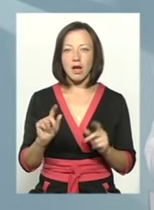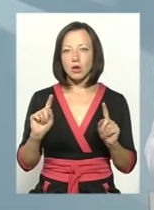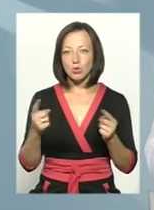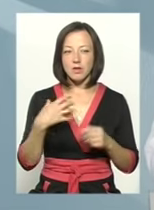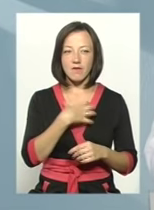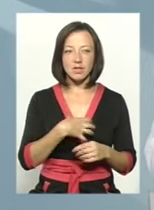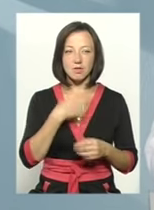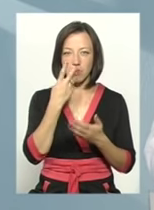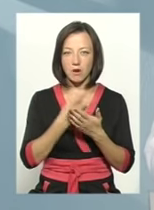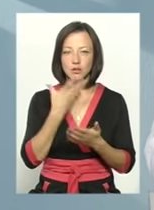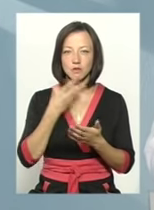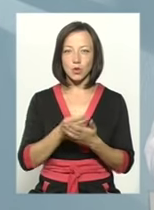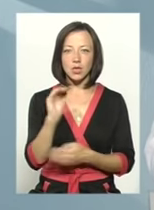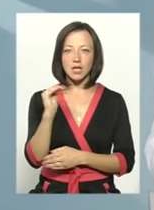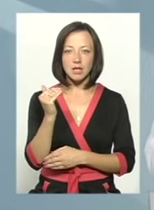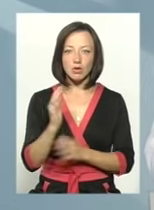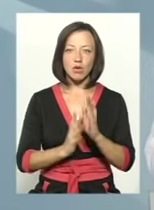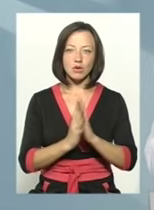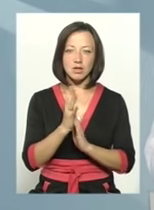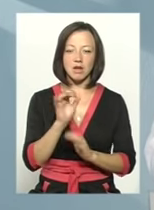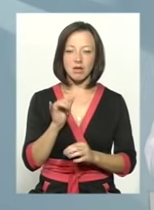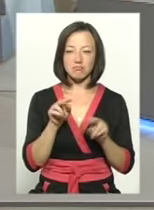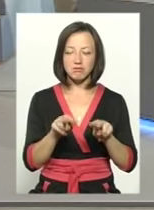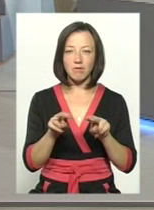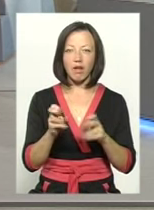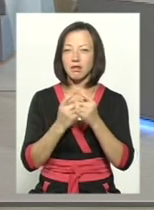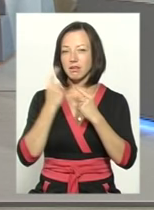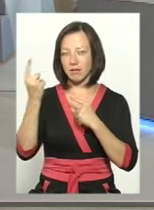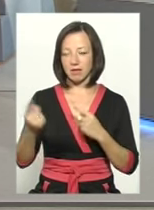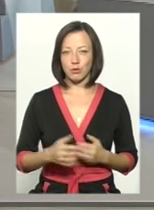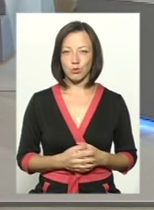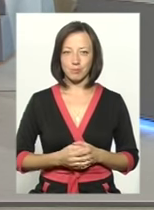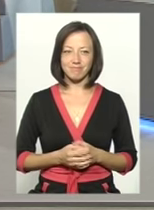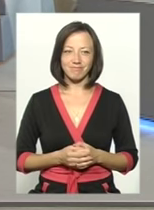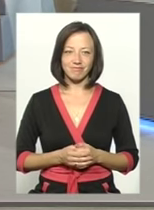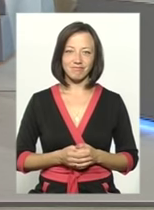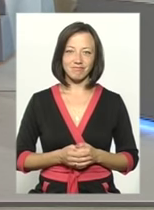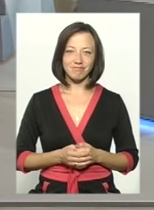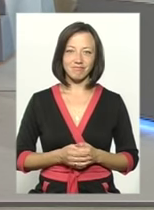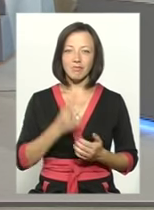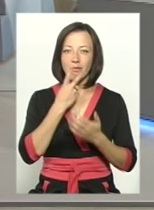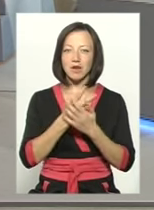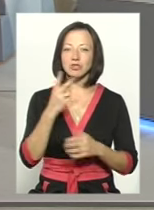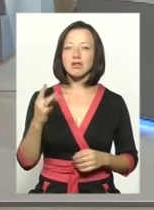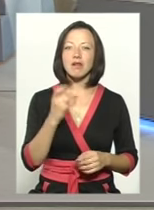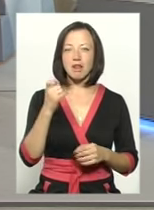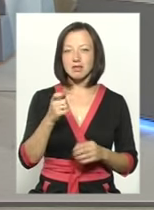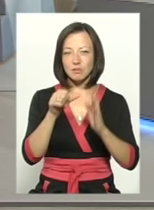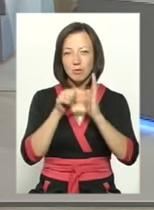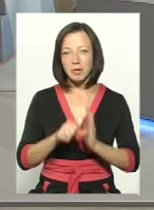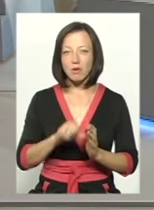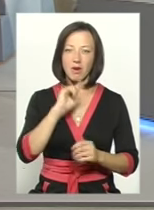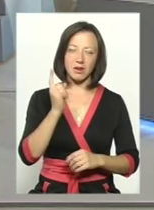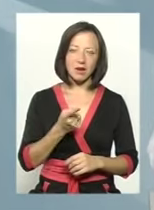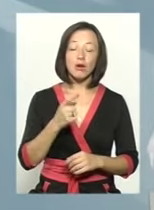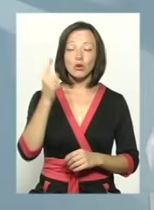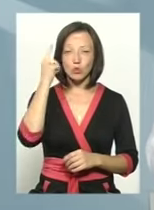важливо бачити свою дитину, і щоб вона росла в тебе на очах, а не бачити раз в рік, чи раз в півроку. Тобто,